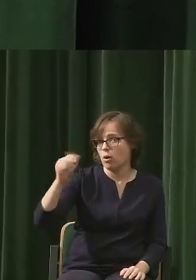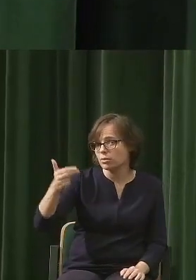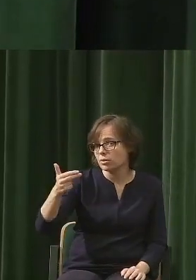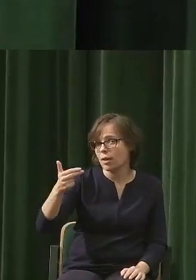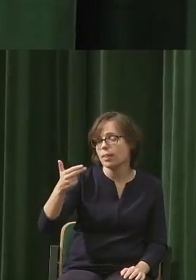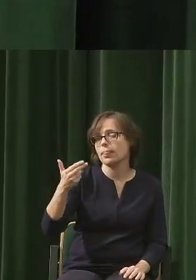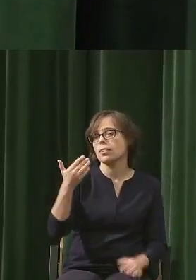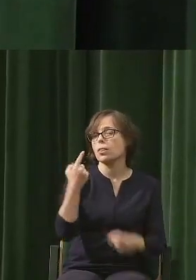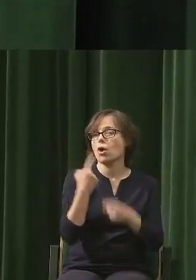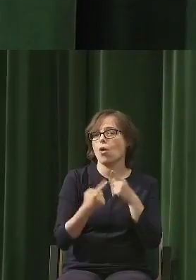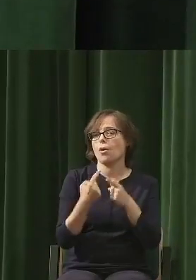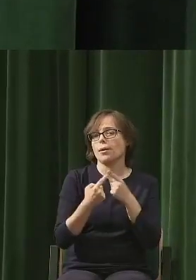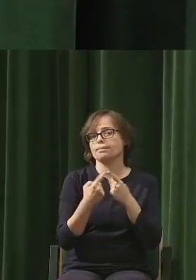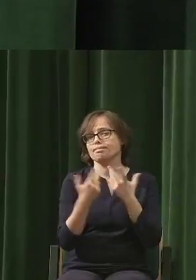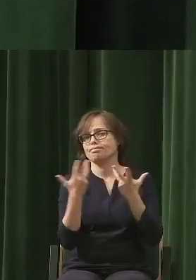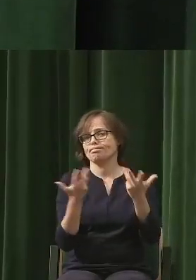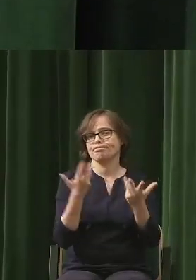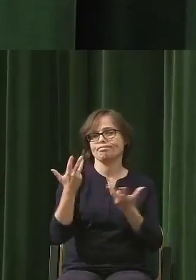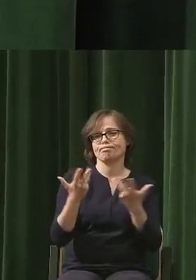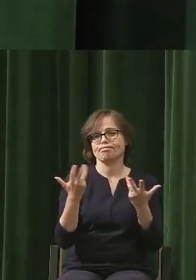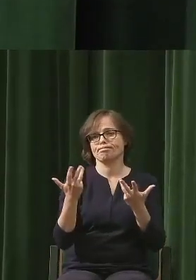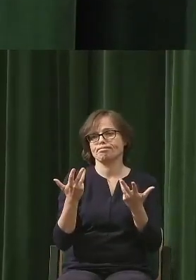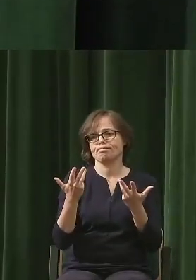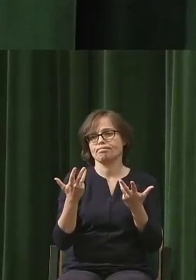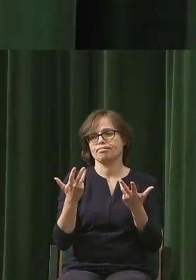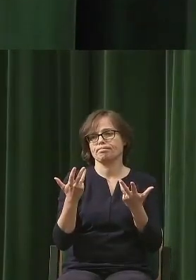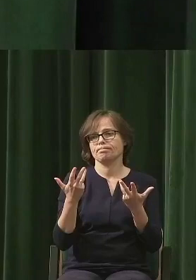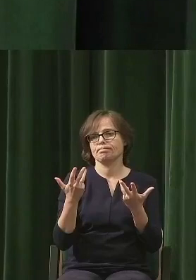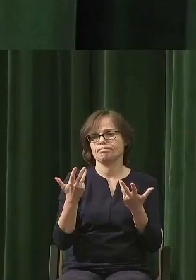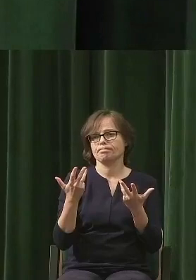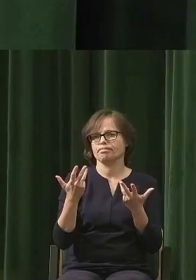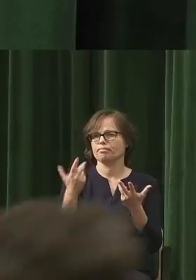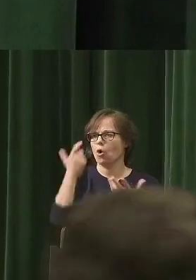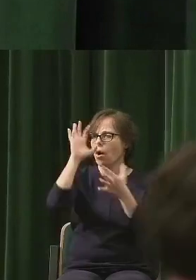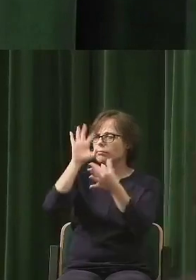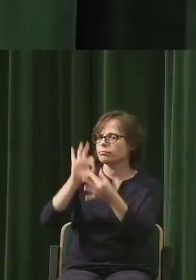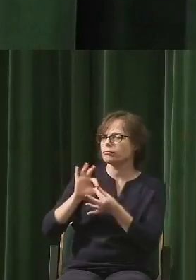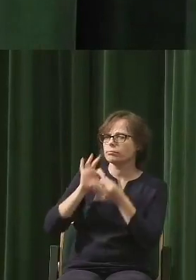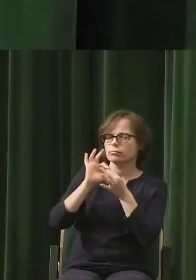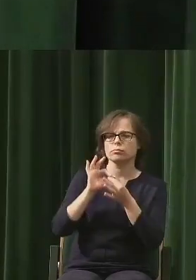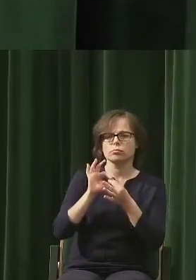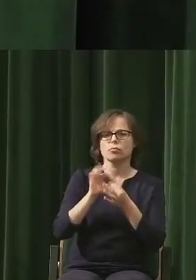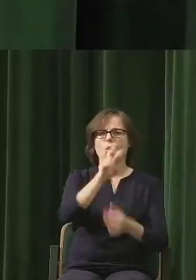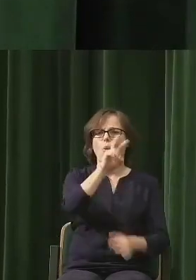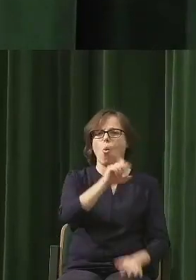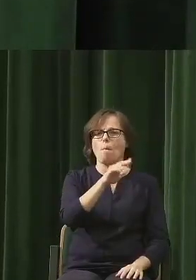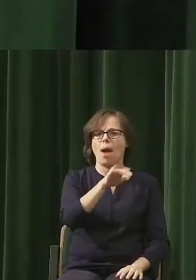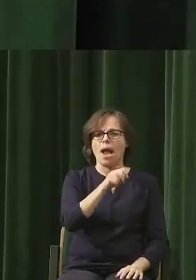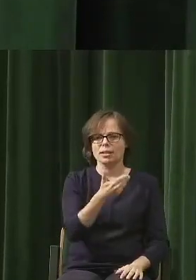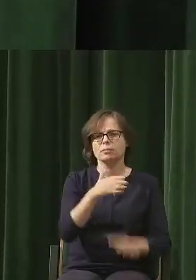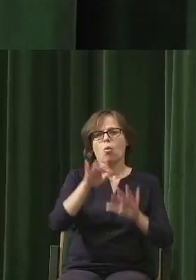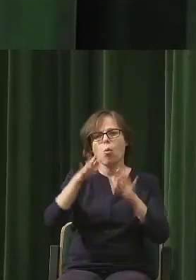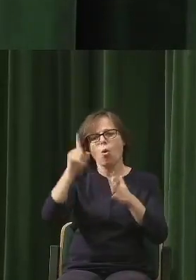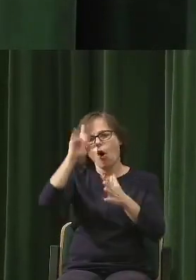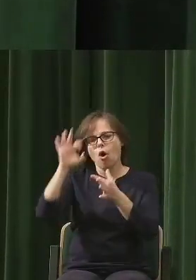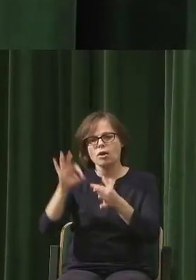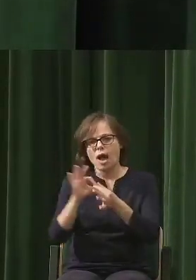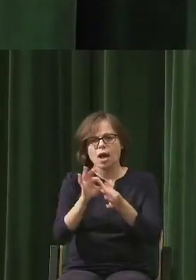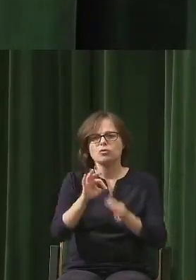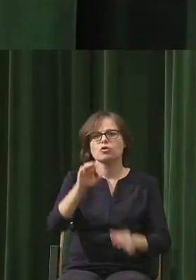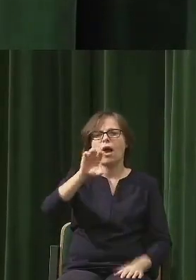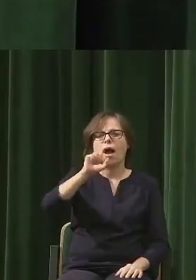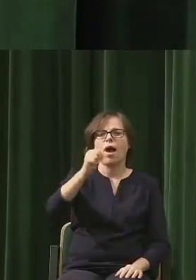pochodzącą z humanizmu, tradycją antropocentryzmu, czyli człowieka jako